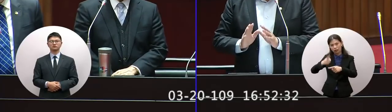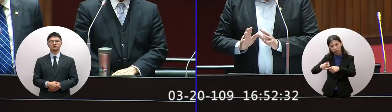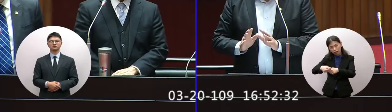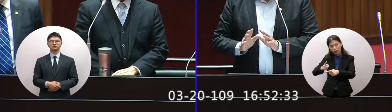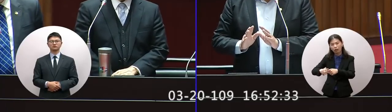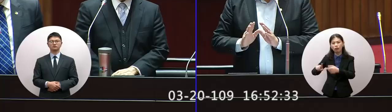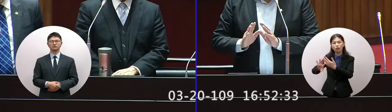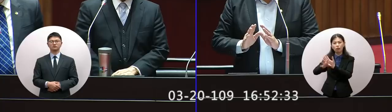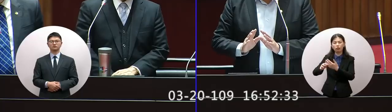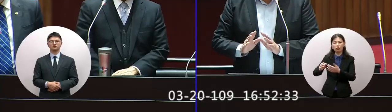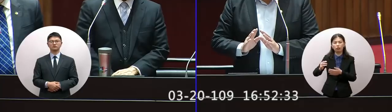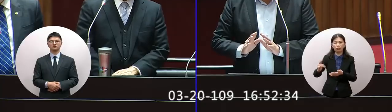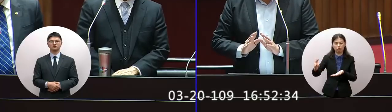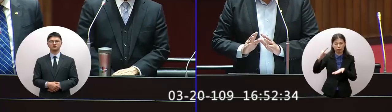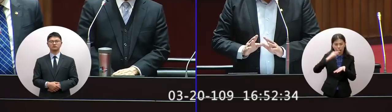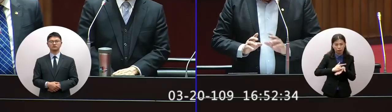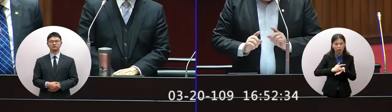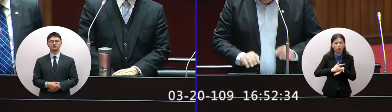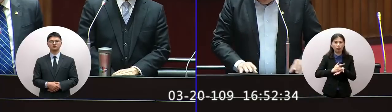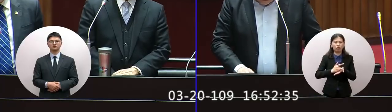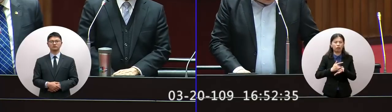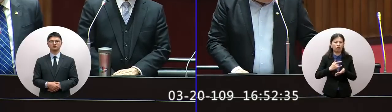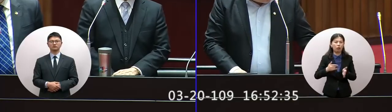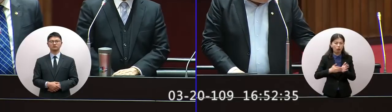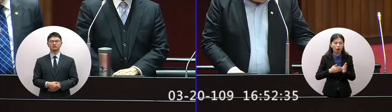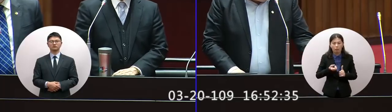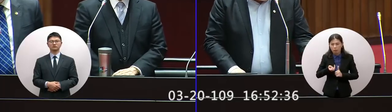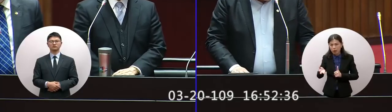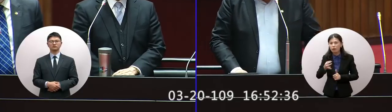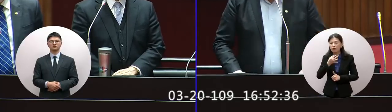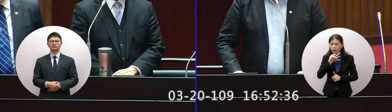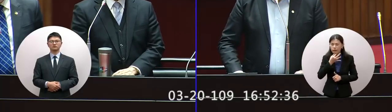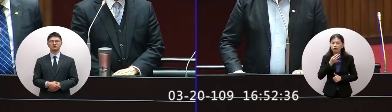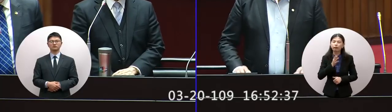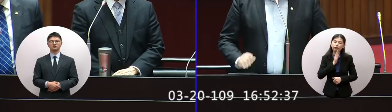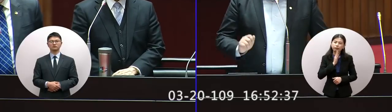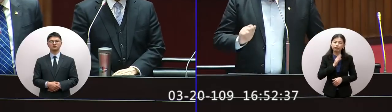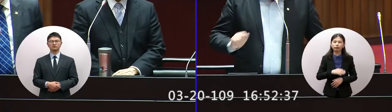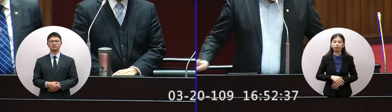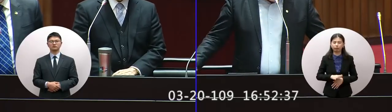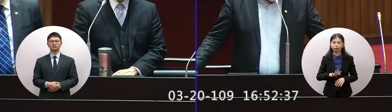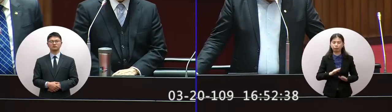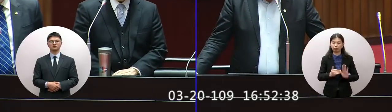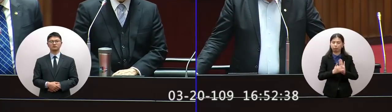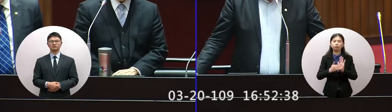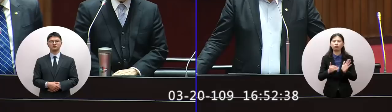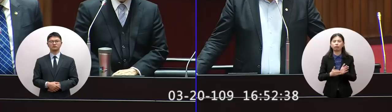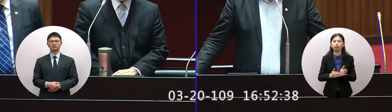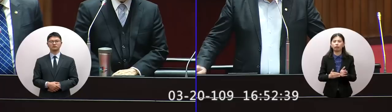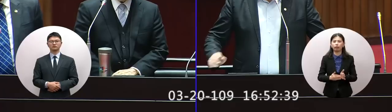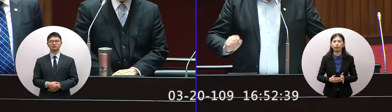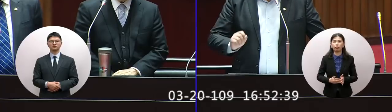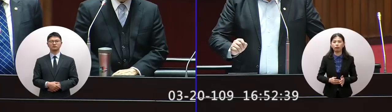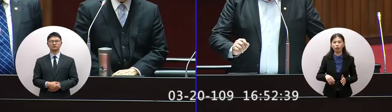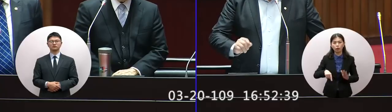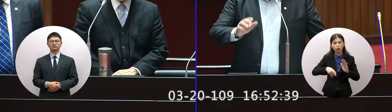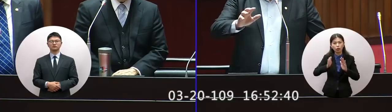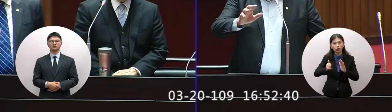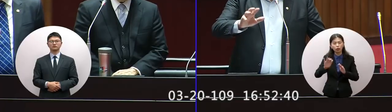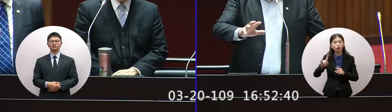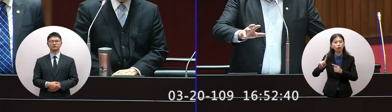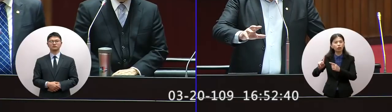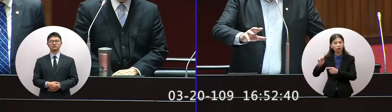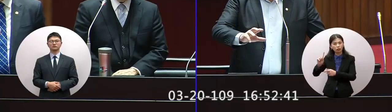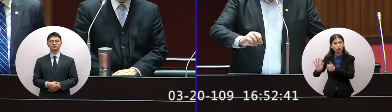的那個比較擔心會引起社區的傳染所以我就要請教民眾的一些擔憂我早上看院長針對有某個委員問